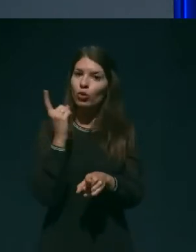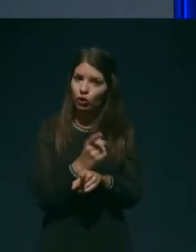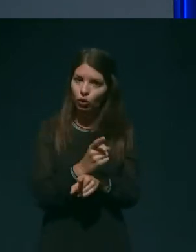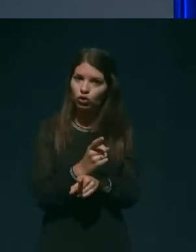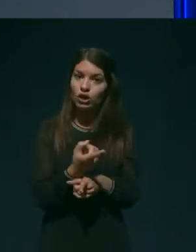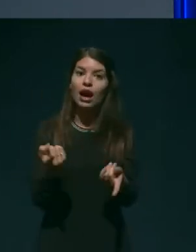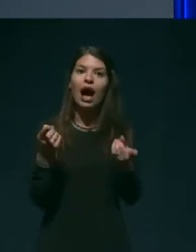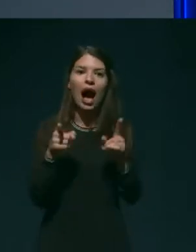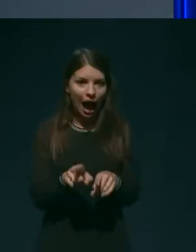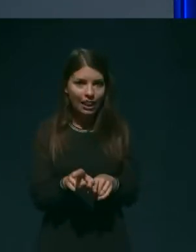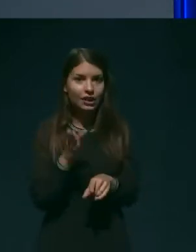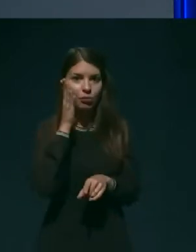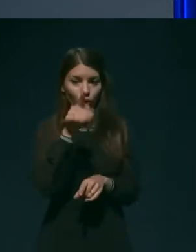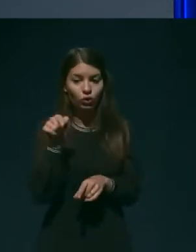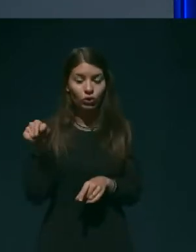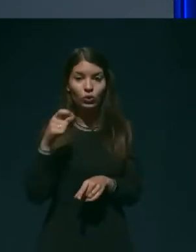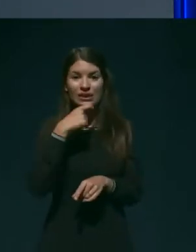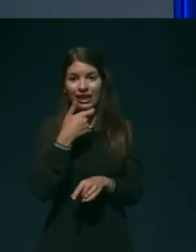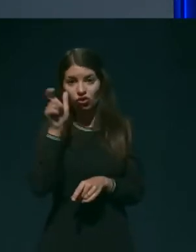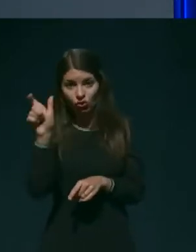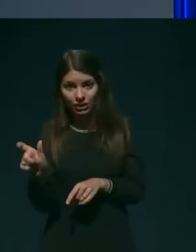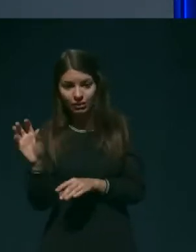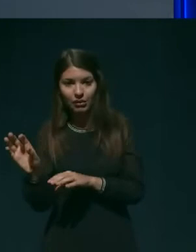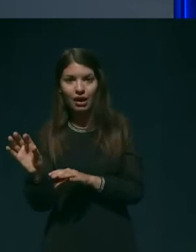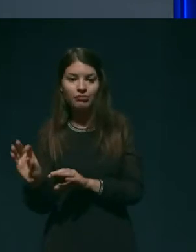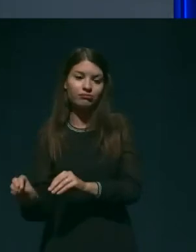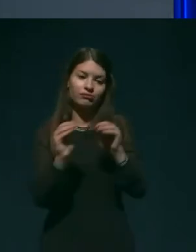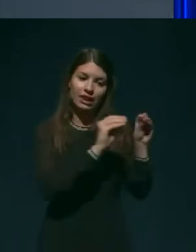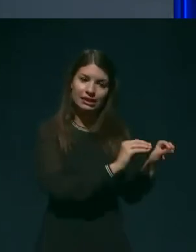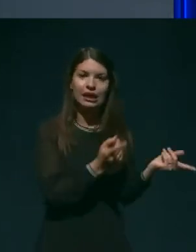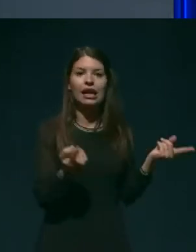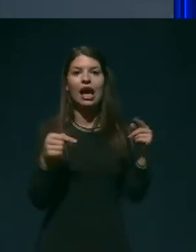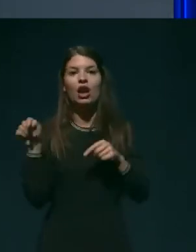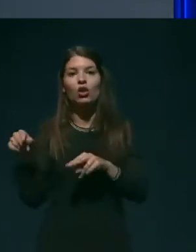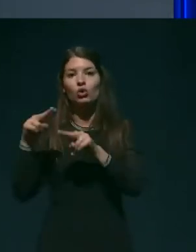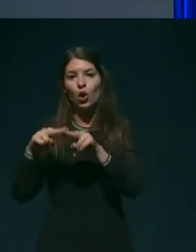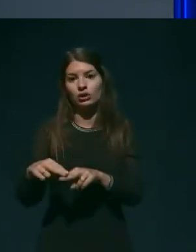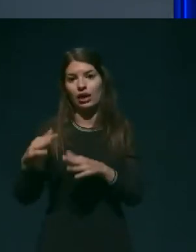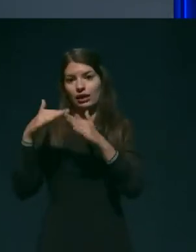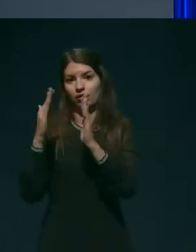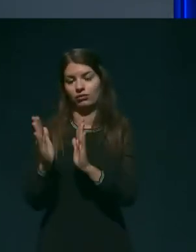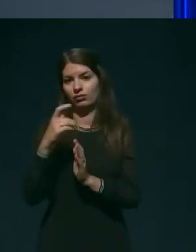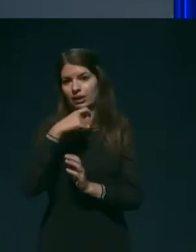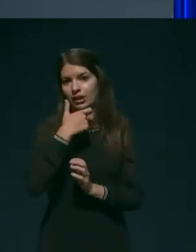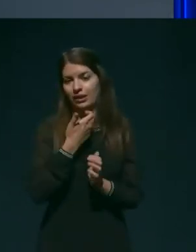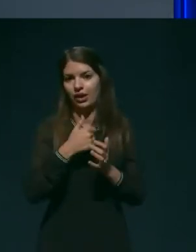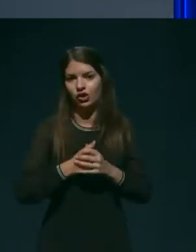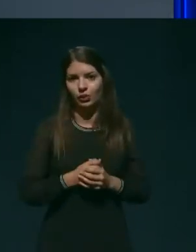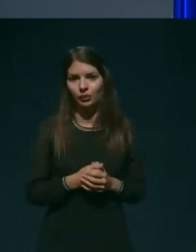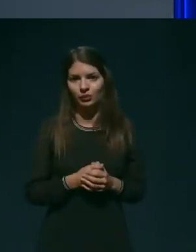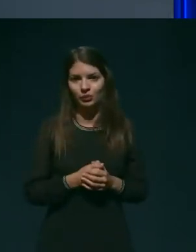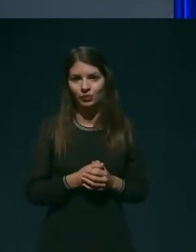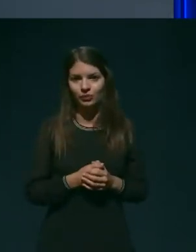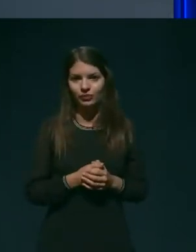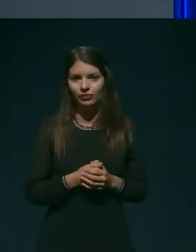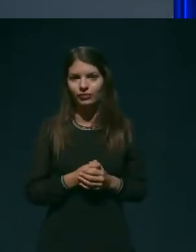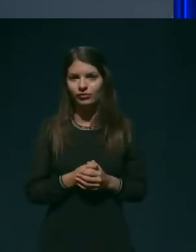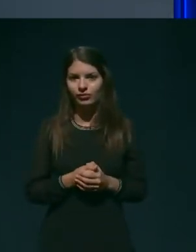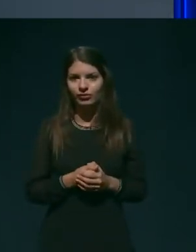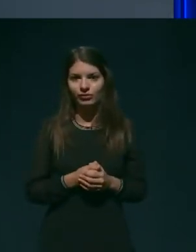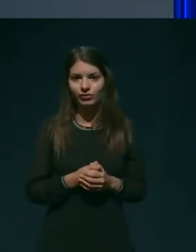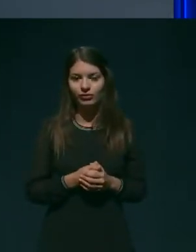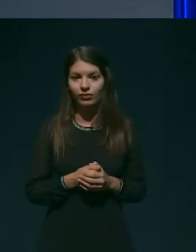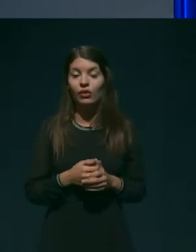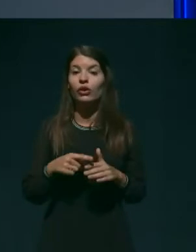kako in na kakšen čin, ter predvsem kje bodo zdravili oskrbovanca, kam ga bodo napotovali. V